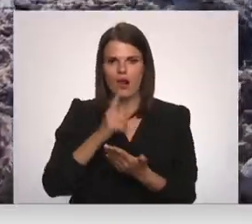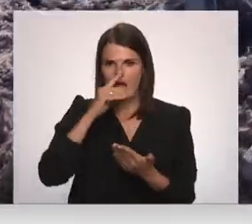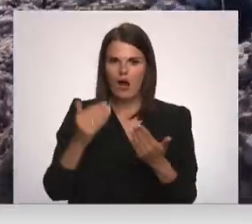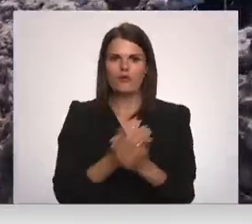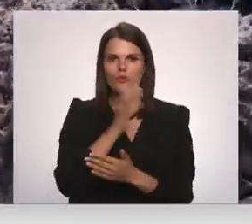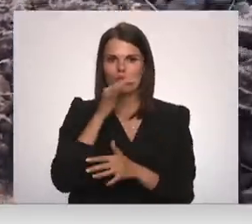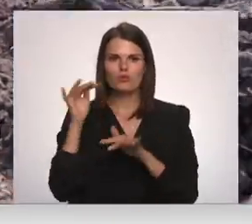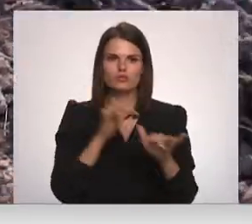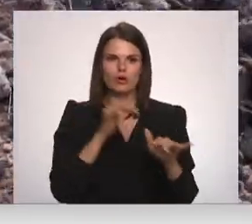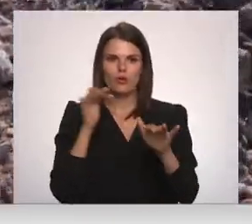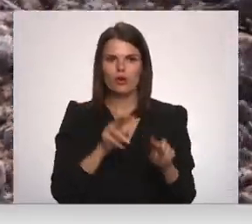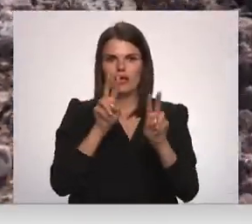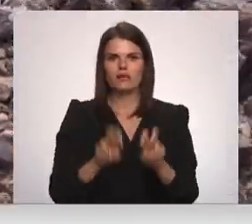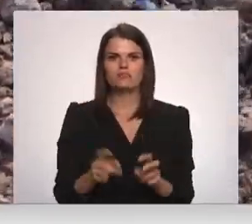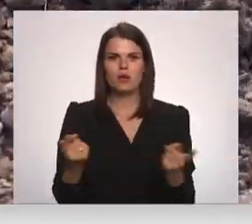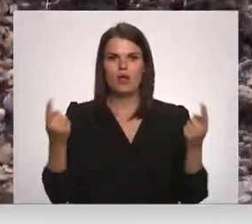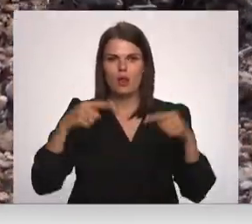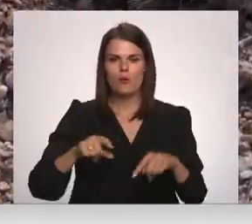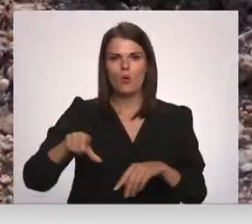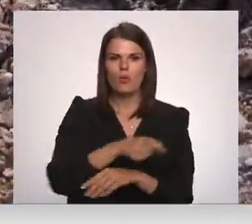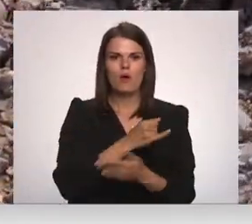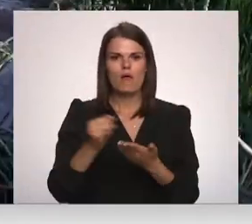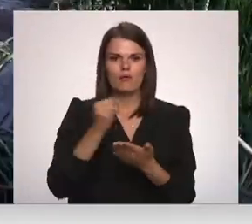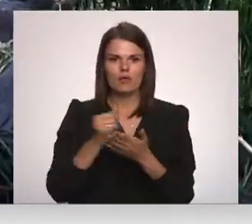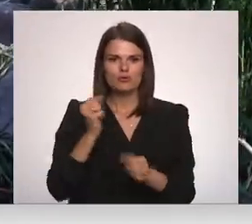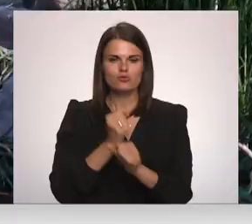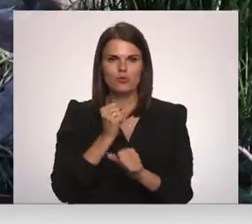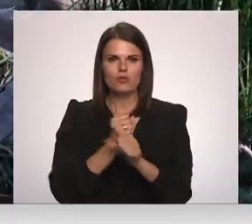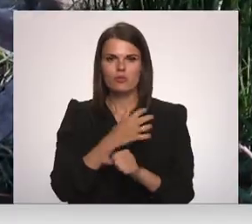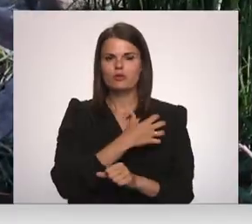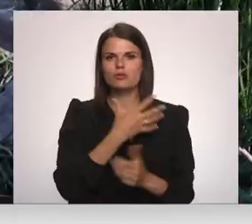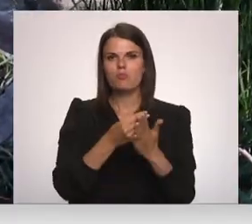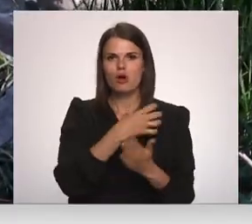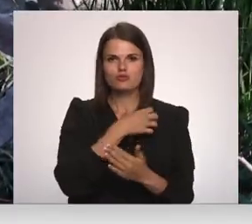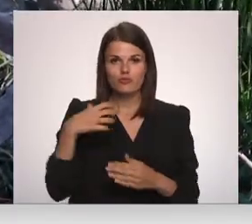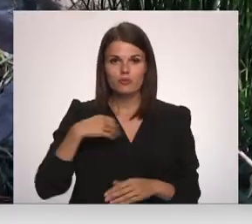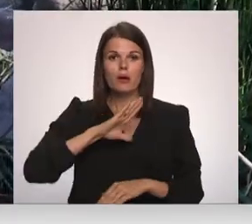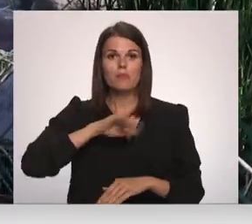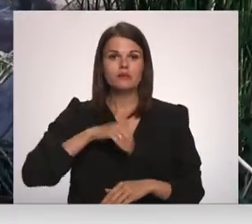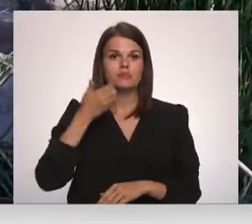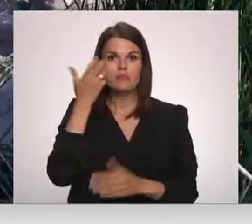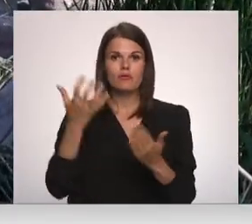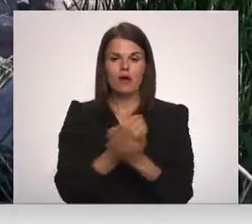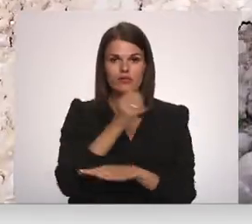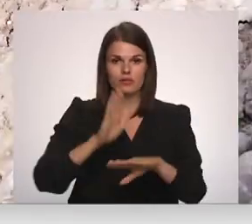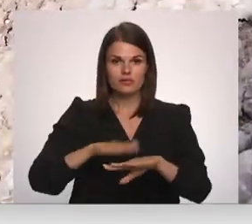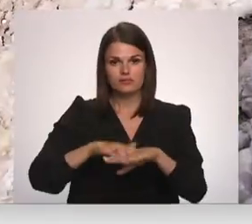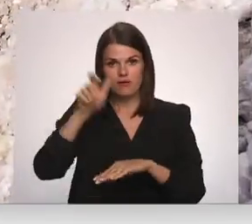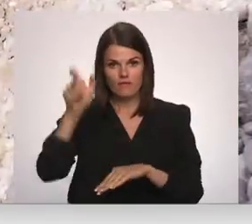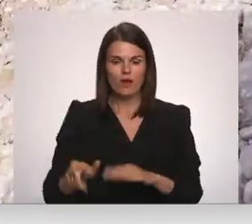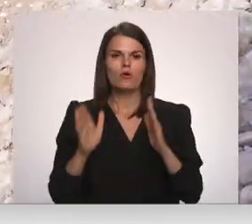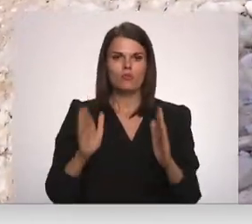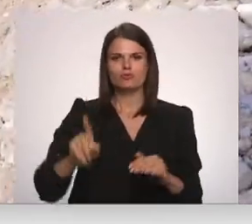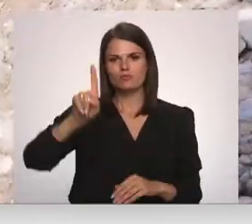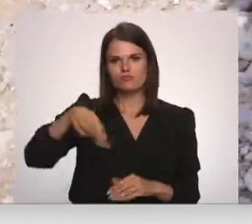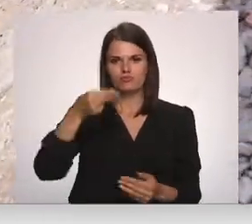caurplūdi. Izmeklēšanas laikā rūpes attīrīšana nodarbosies pašvaldība un pēc vainīga atrašanas civiltiesiskā kārtā tiks